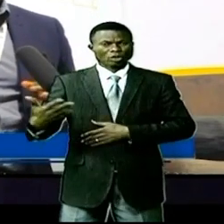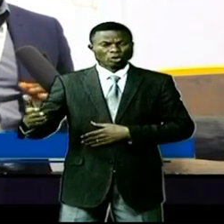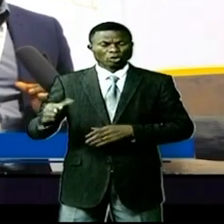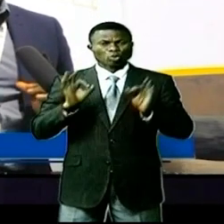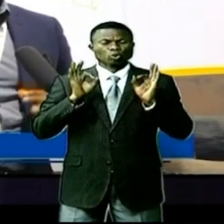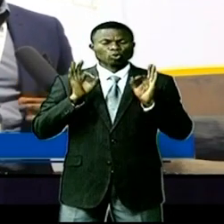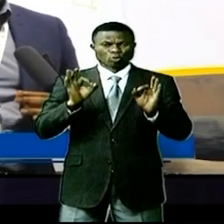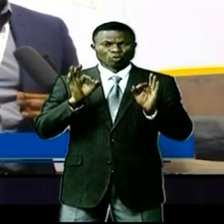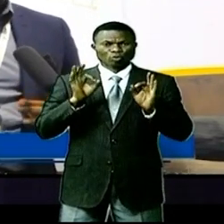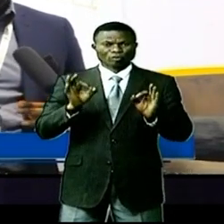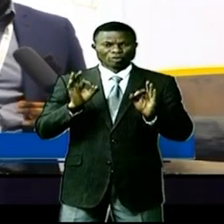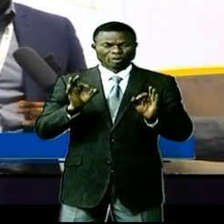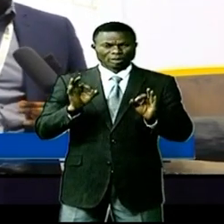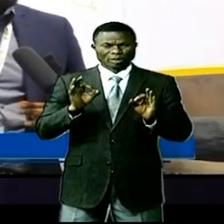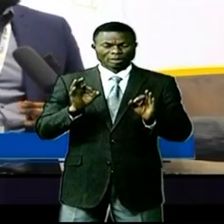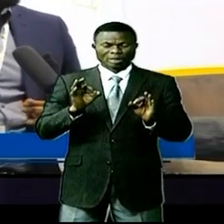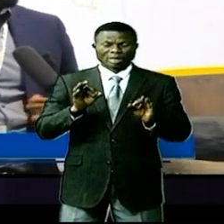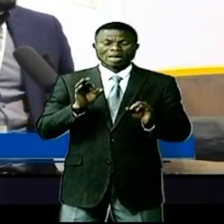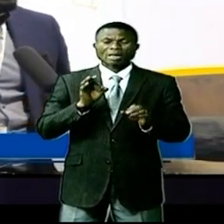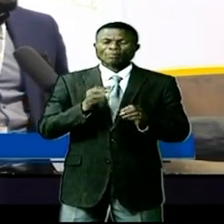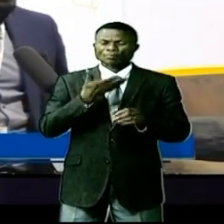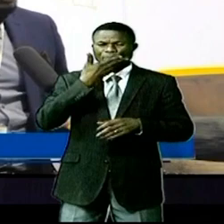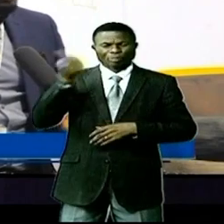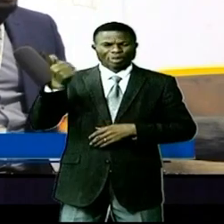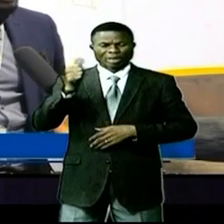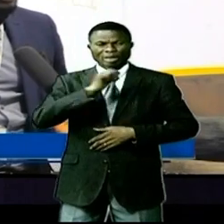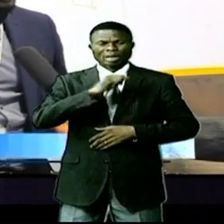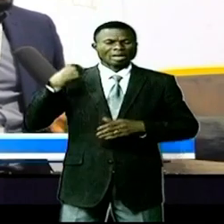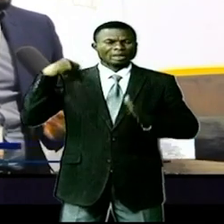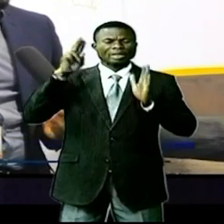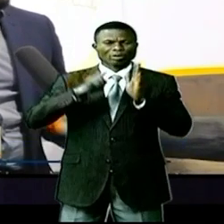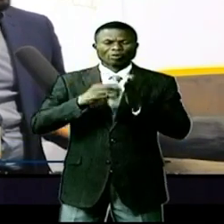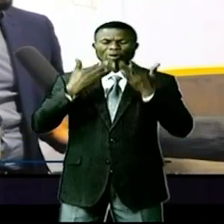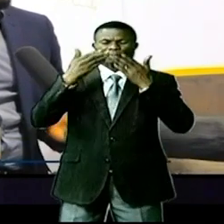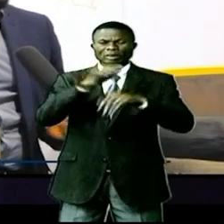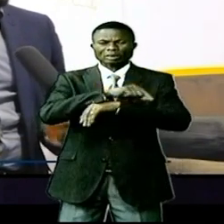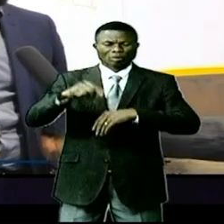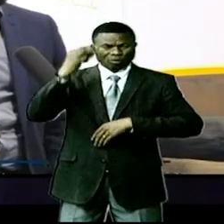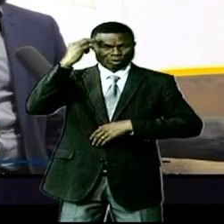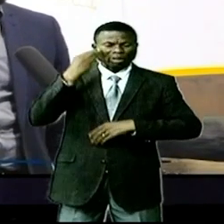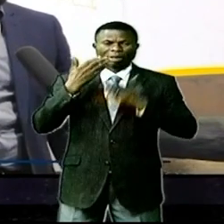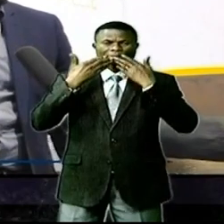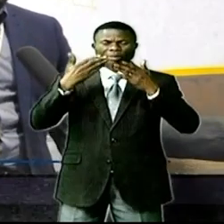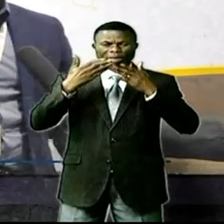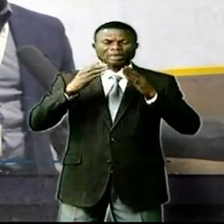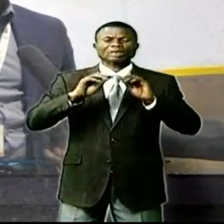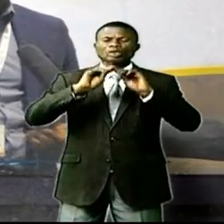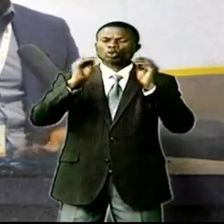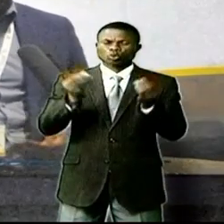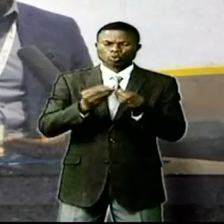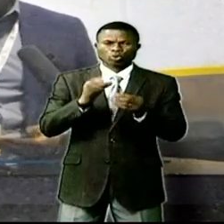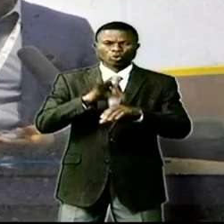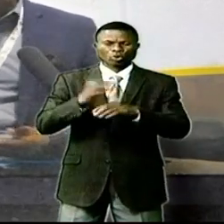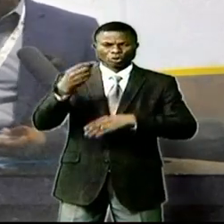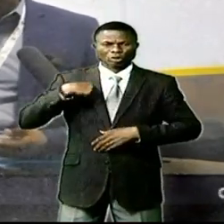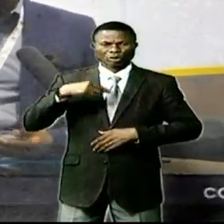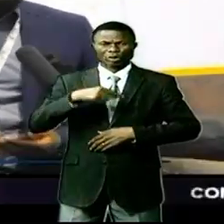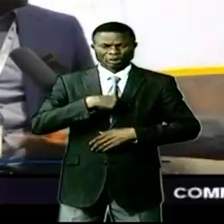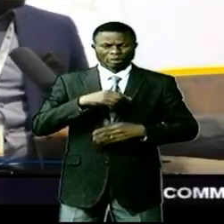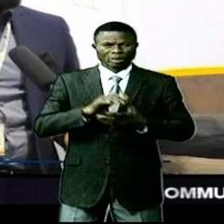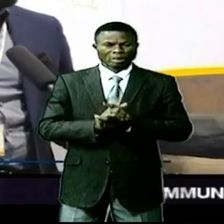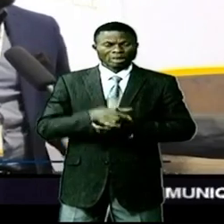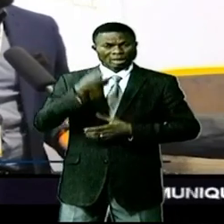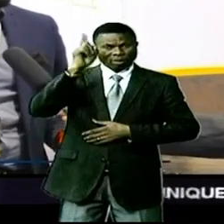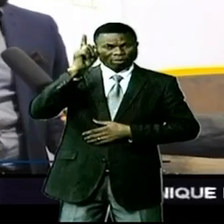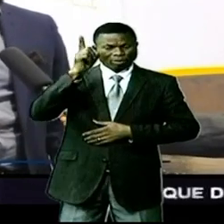'irréprochable de la part du gouvernement. Merci au ministère, merci à ANAPEX pour cette opportunité. Et Michel-Ange Katene,'est